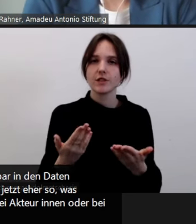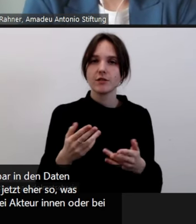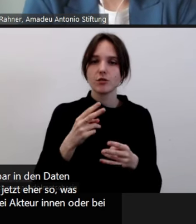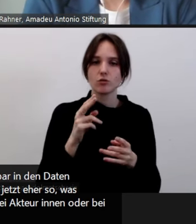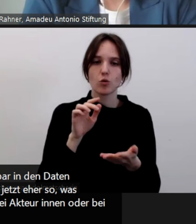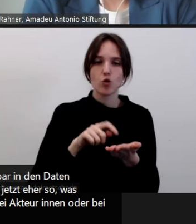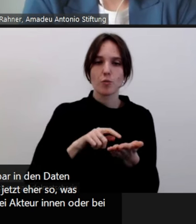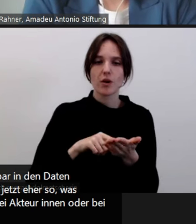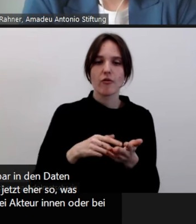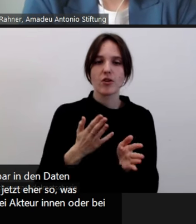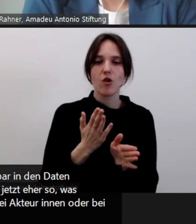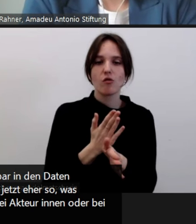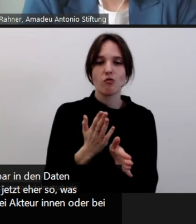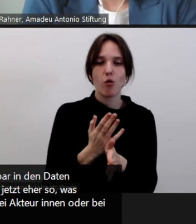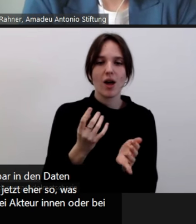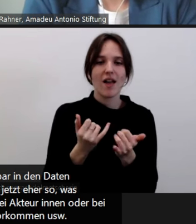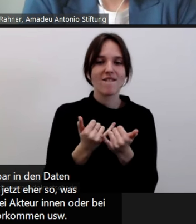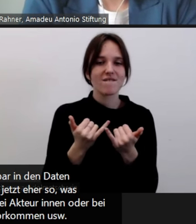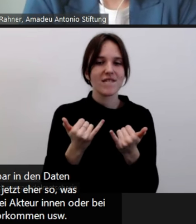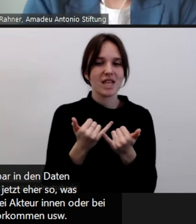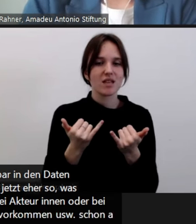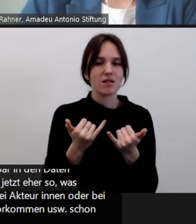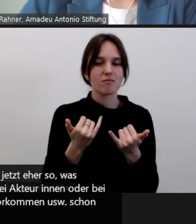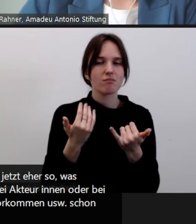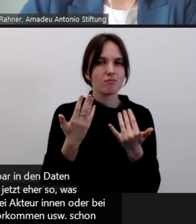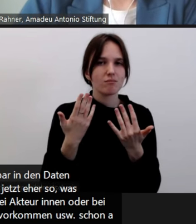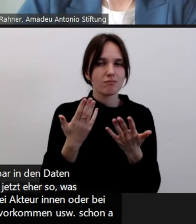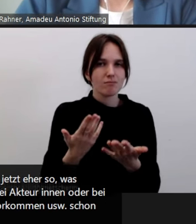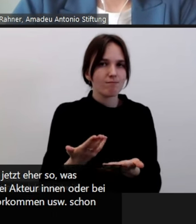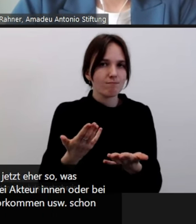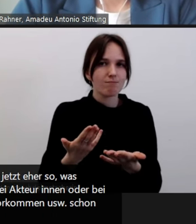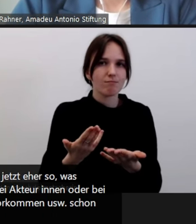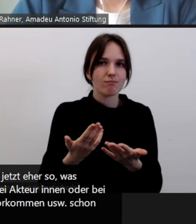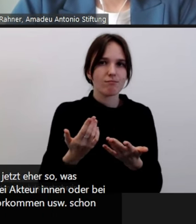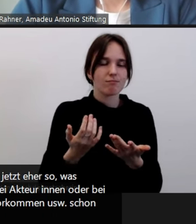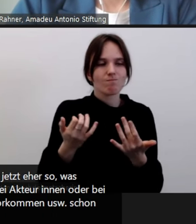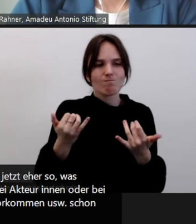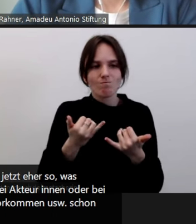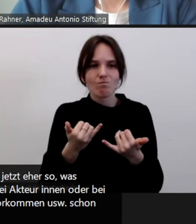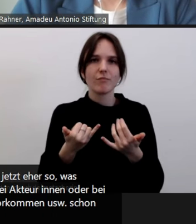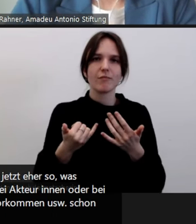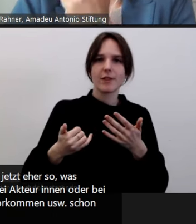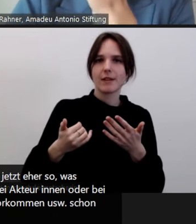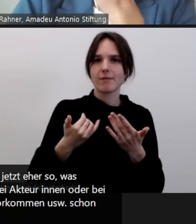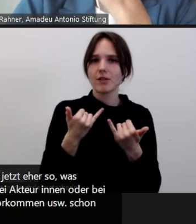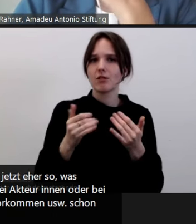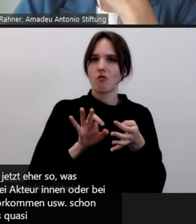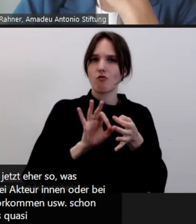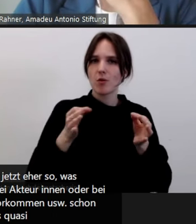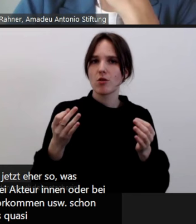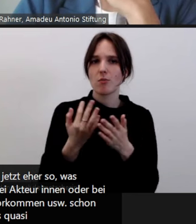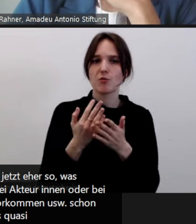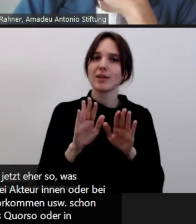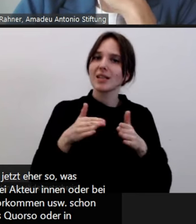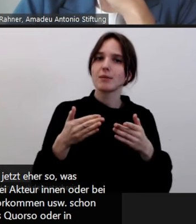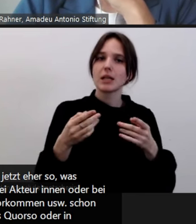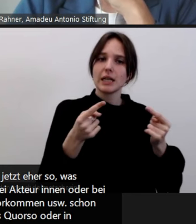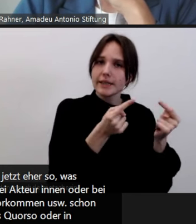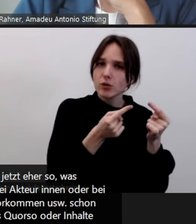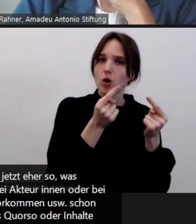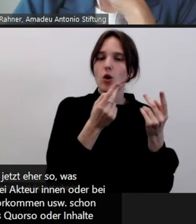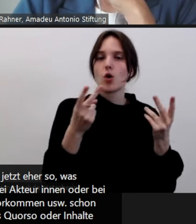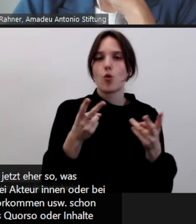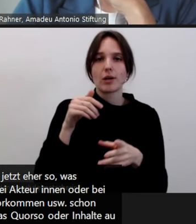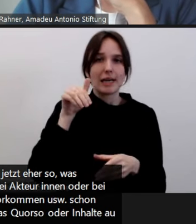in den Vorfällen vorkommt und so weiter, schon auch sichtbar sein kann, dass da bestimmte Diskurse oder Inhalte